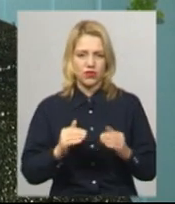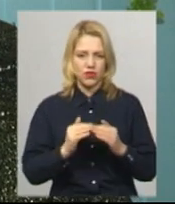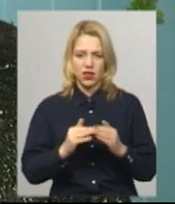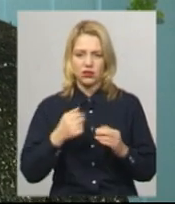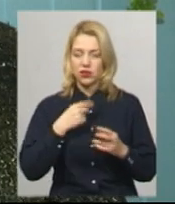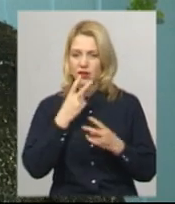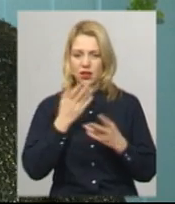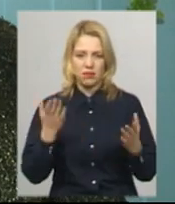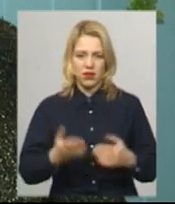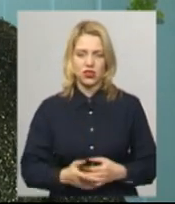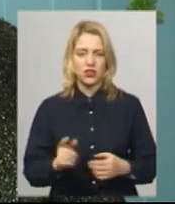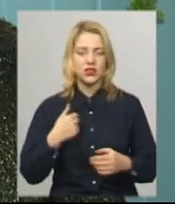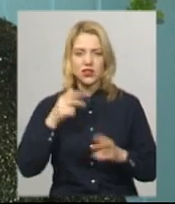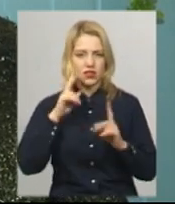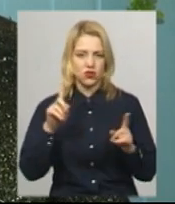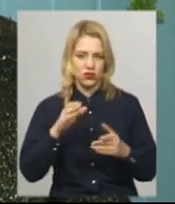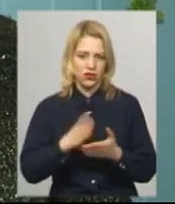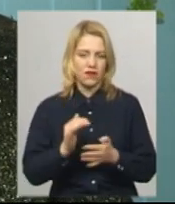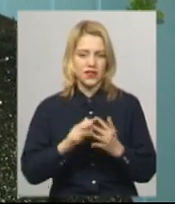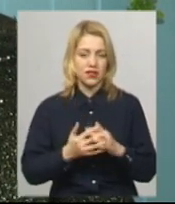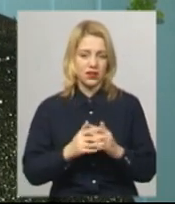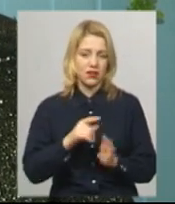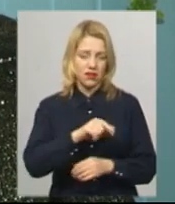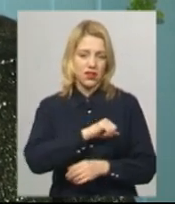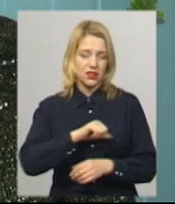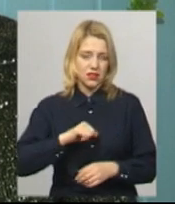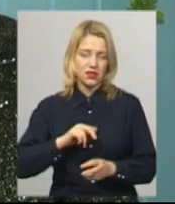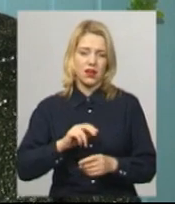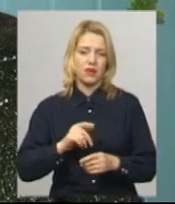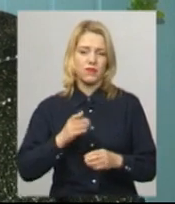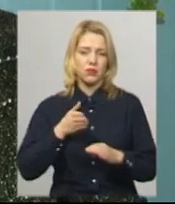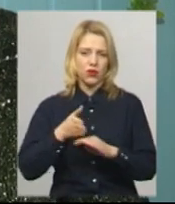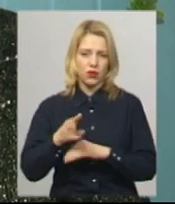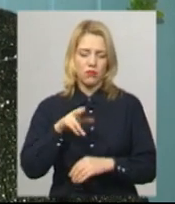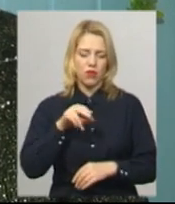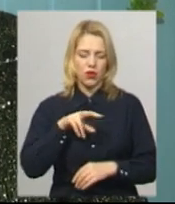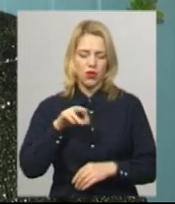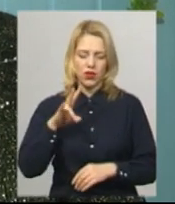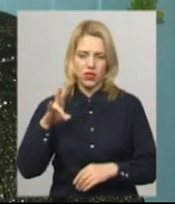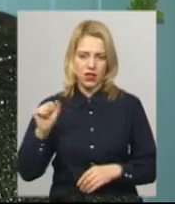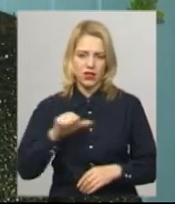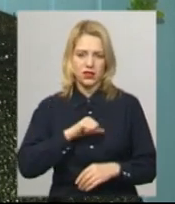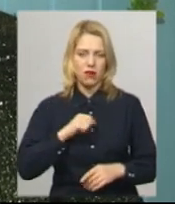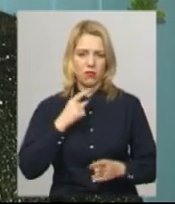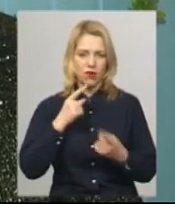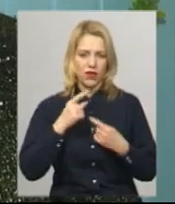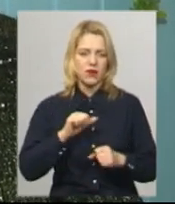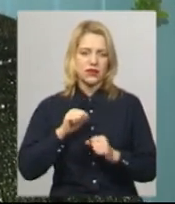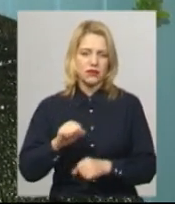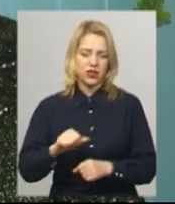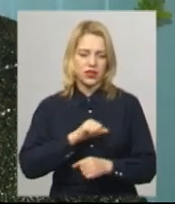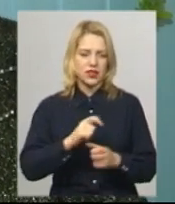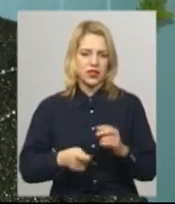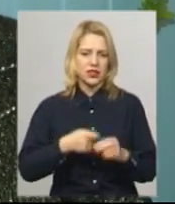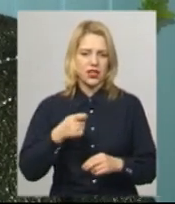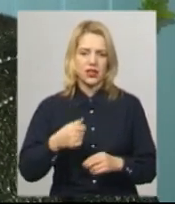навіть не бачу, вони тут є в селі. Понимаєте? І він це сам, сам ми поїхали в полони, поговорили з адвокатом, він сам заяву написав,